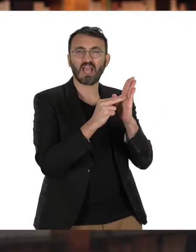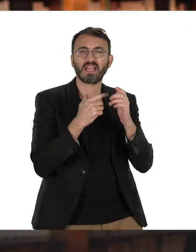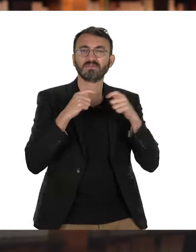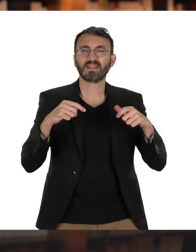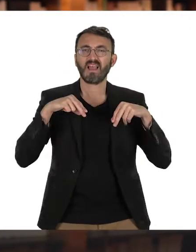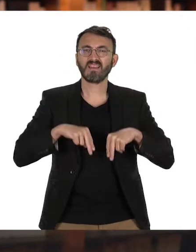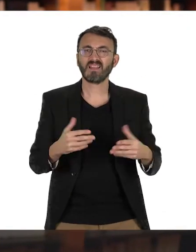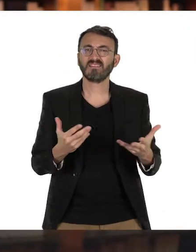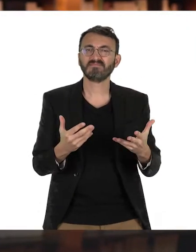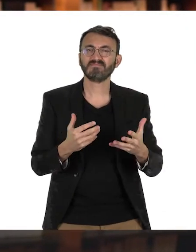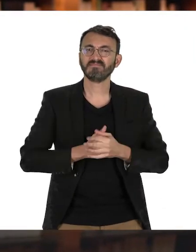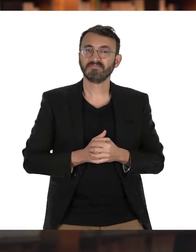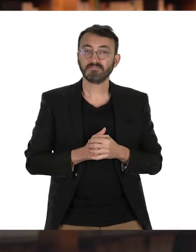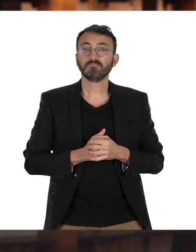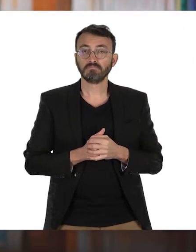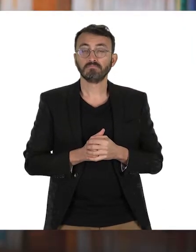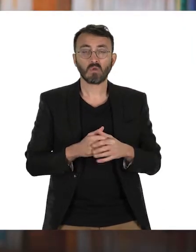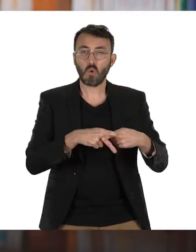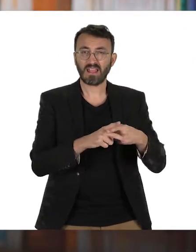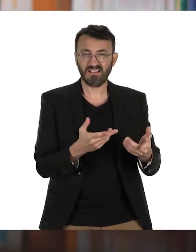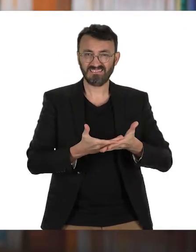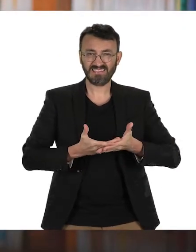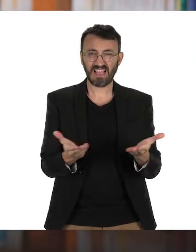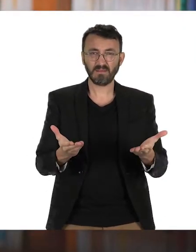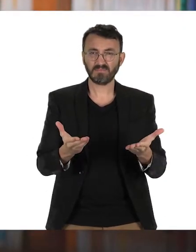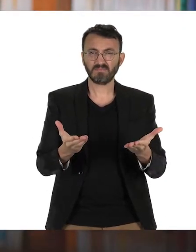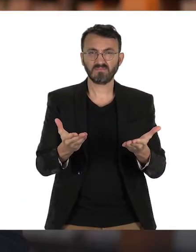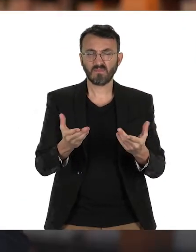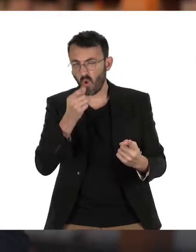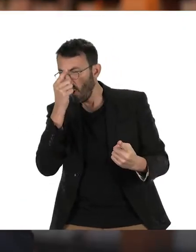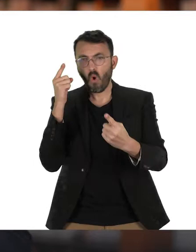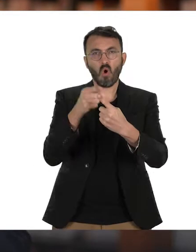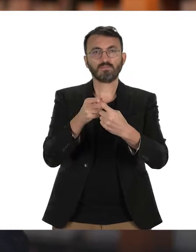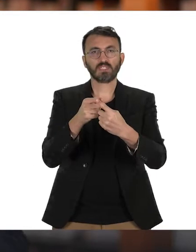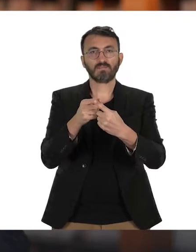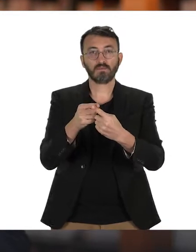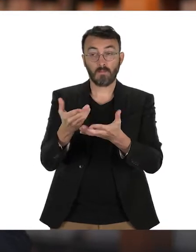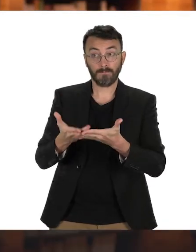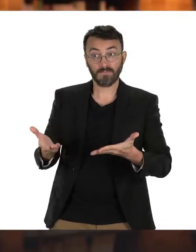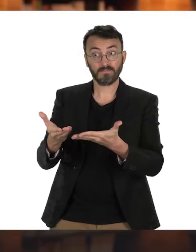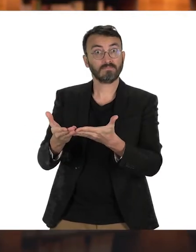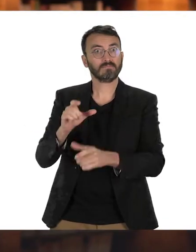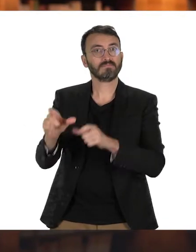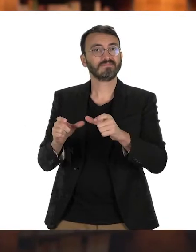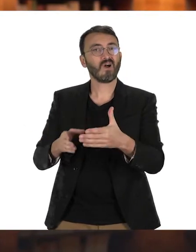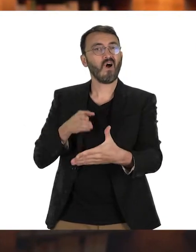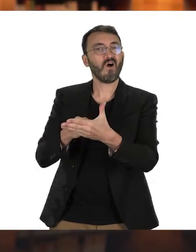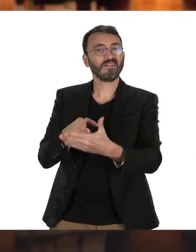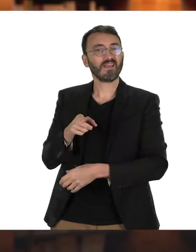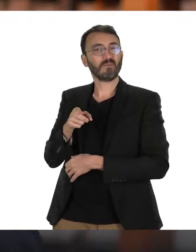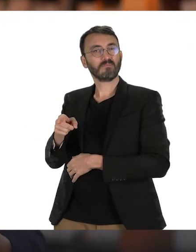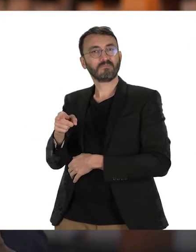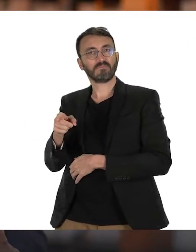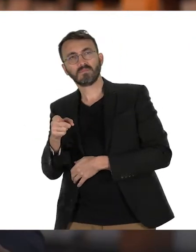La charte d'accessibilité de l'État est un moyen simple de faire en sorte que les personnes en situation de